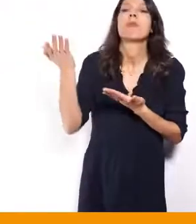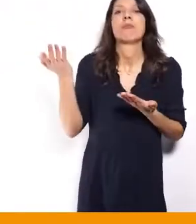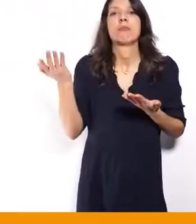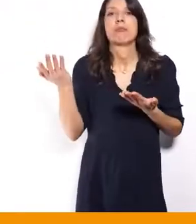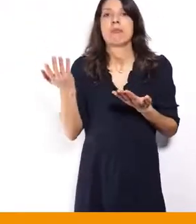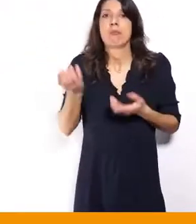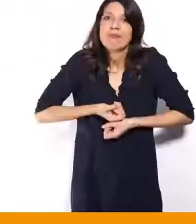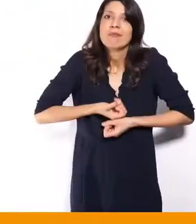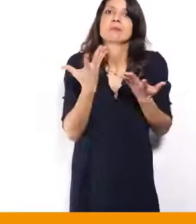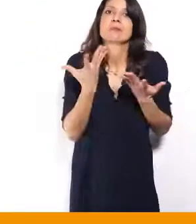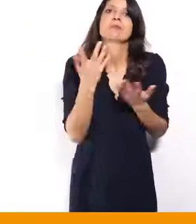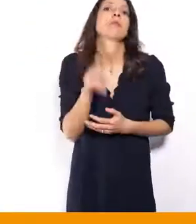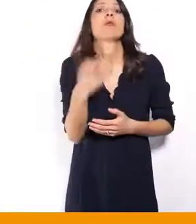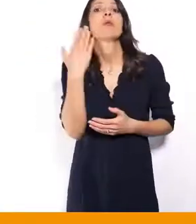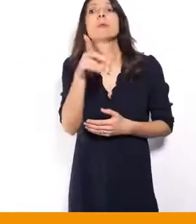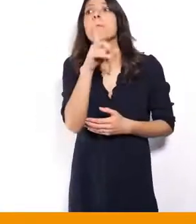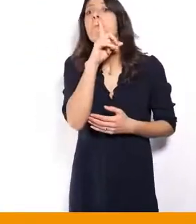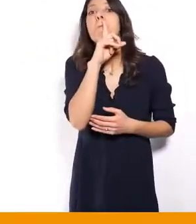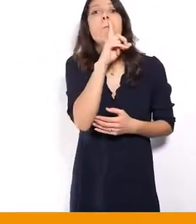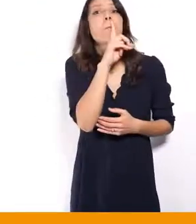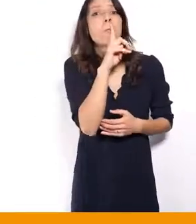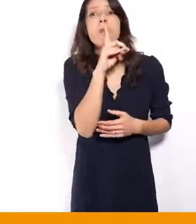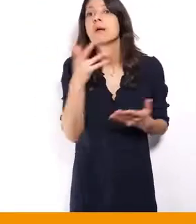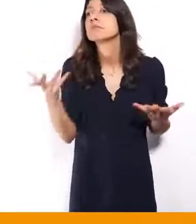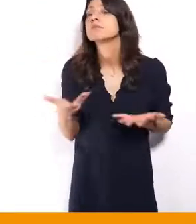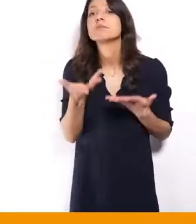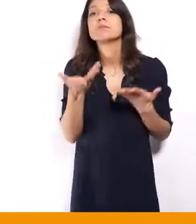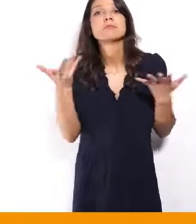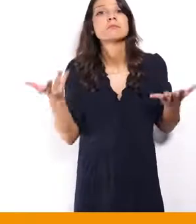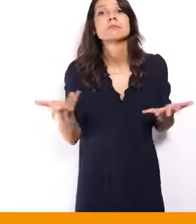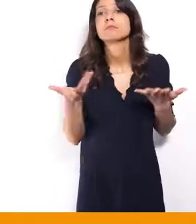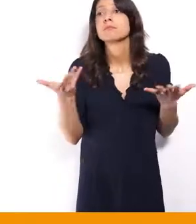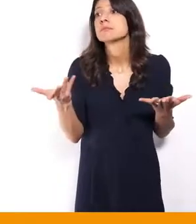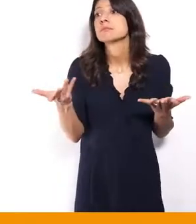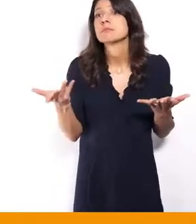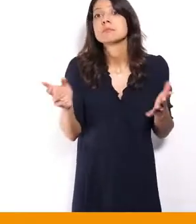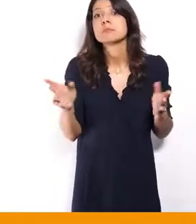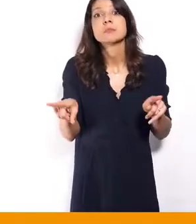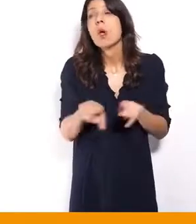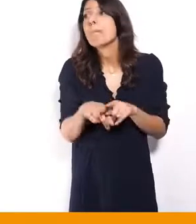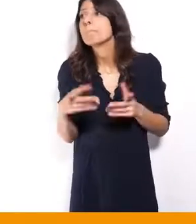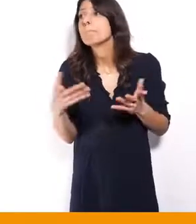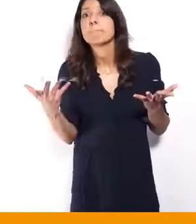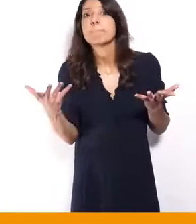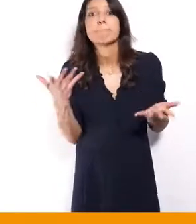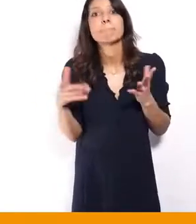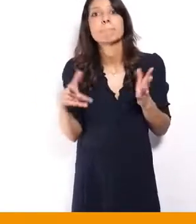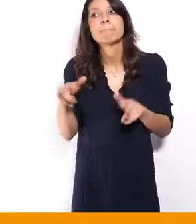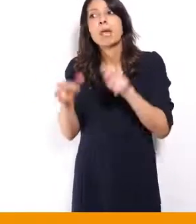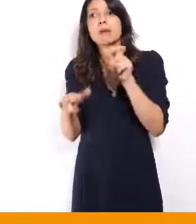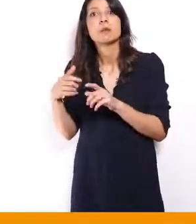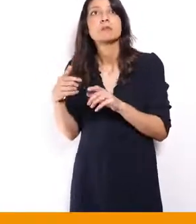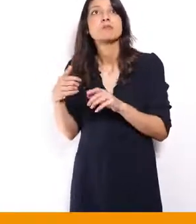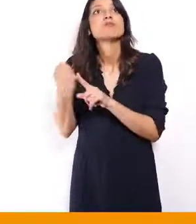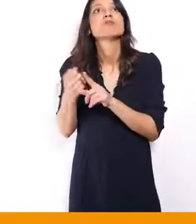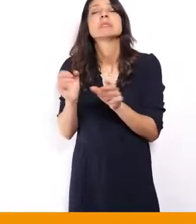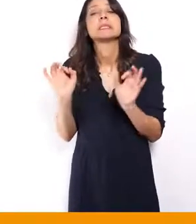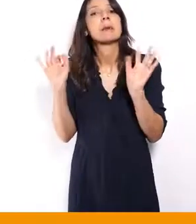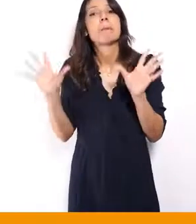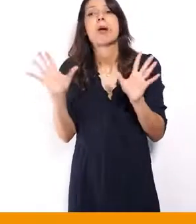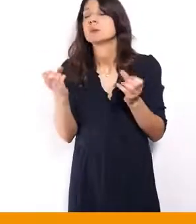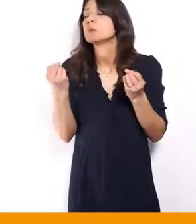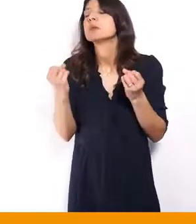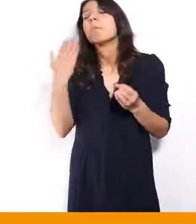Et si on ne le fait pas, de toute façon, voilà, si on ne le fait pas, c'est comme tous ceux qui ne se battent pas, ils sont sûrs de perdre.